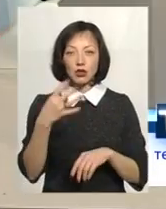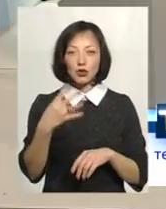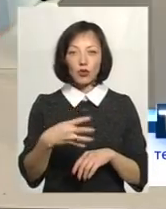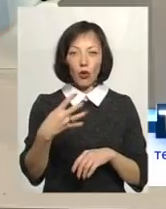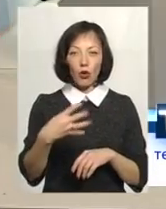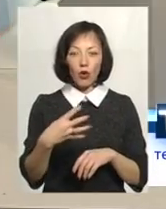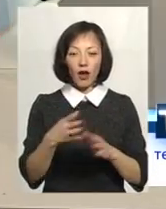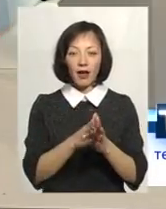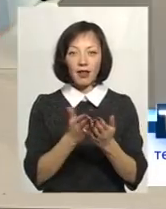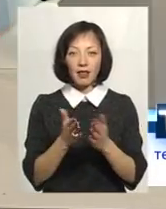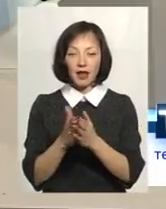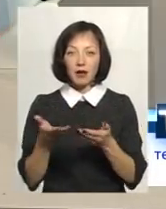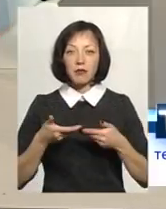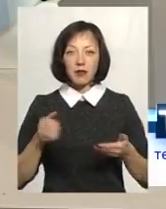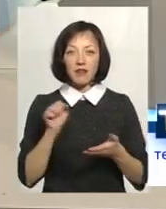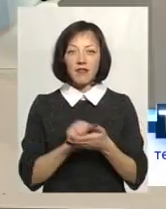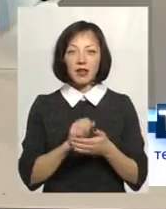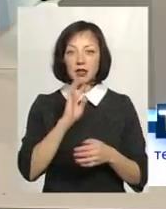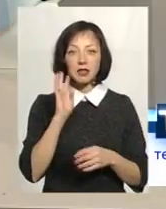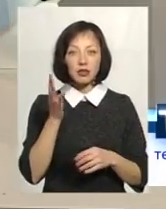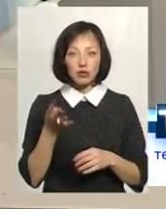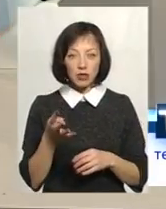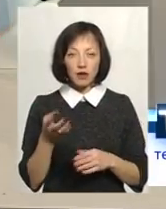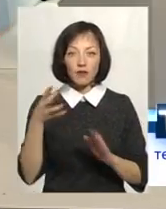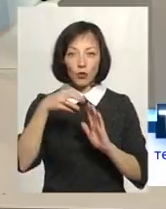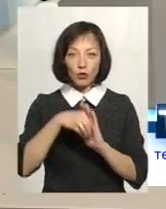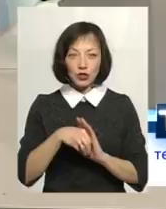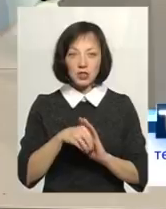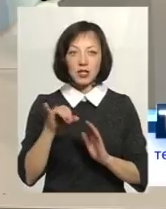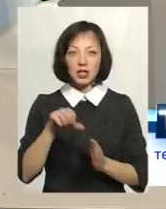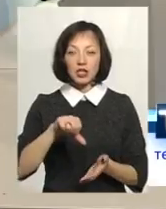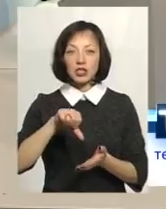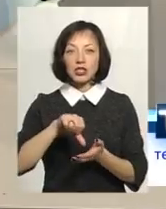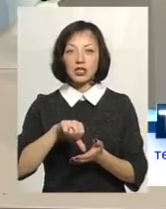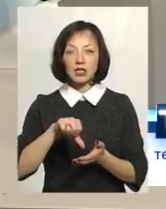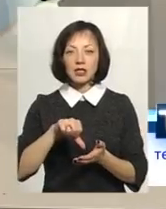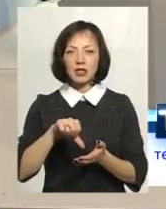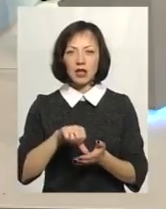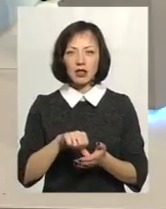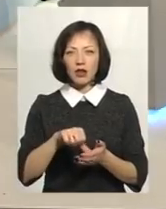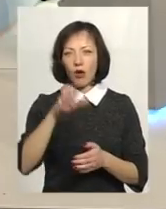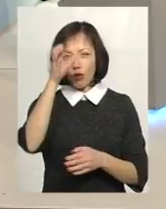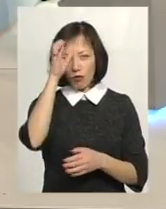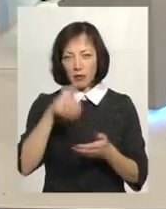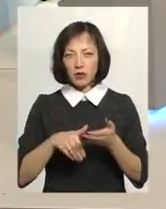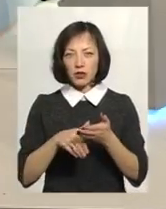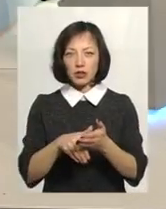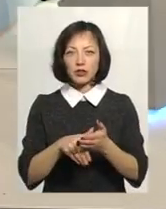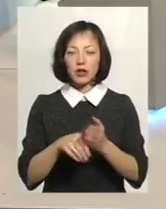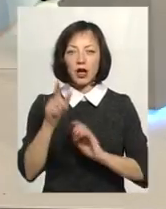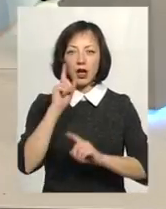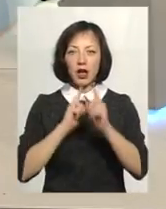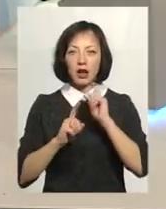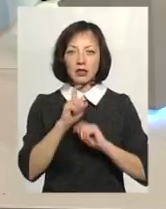книг ми видали за цих 4 роки, в тому числі і члену науково-методичній ради Володимира Захарєва.